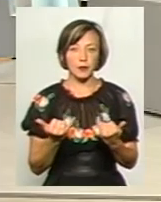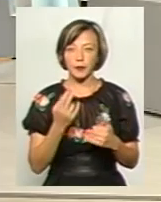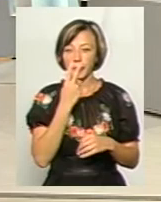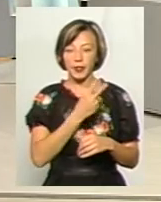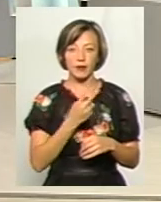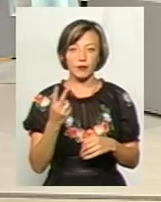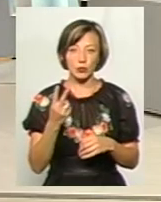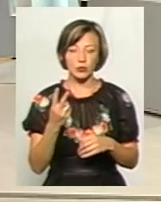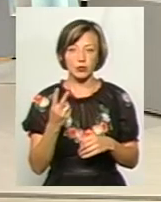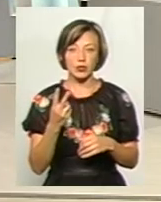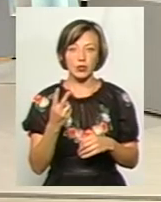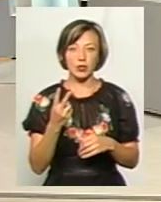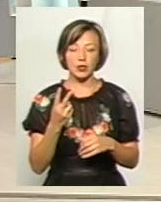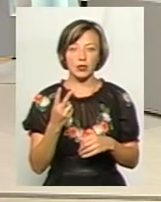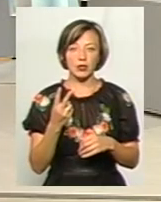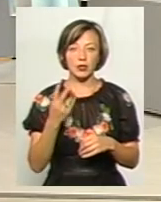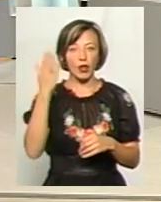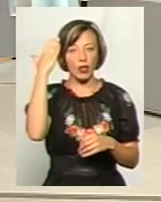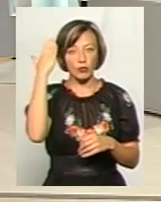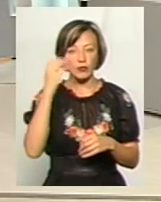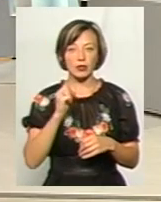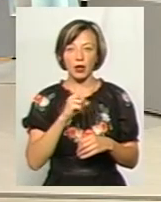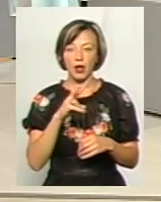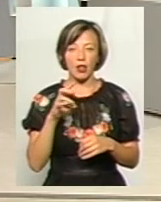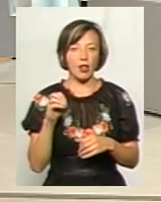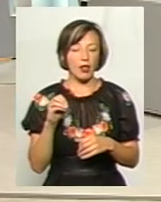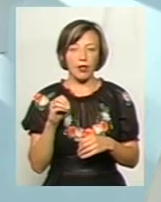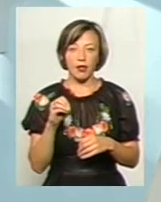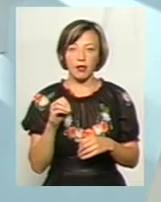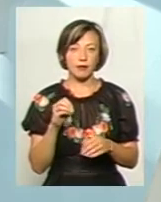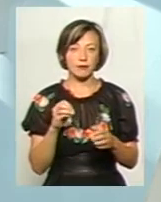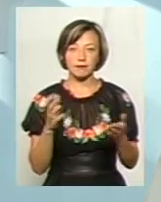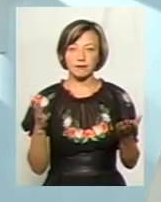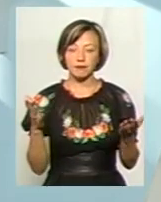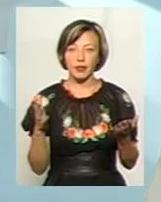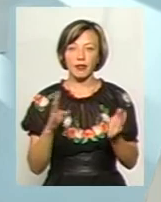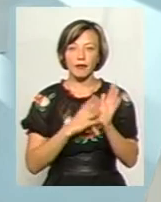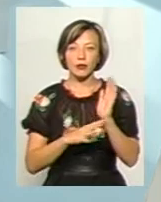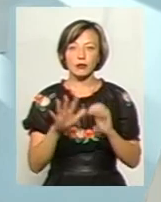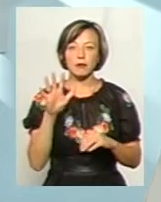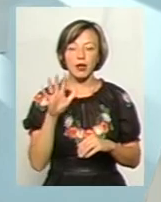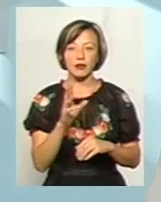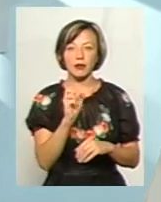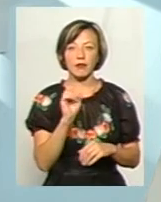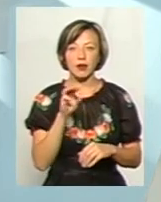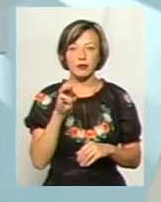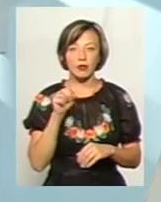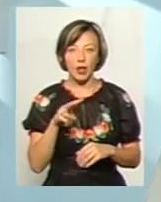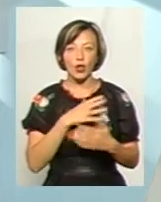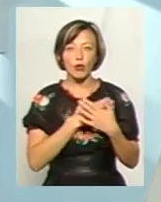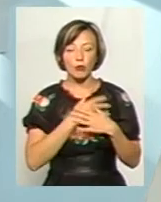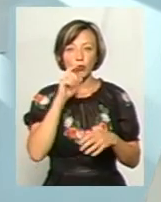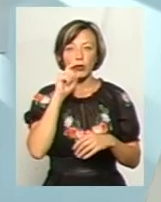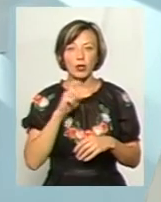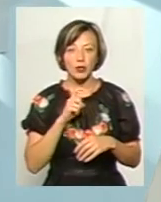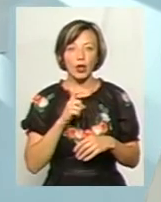дивлюсь, скажімо, той же, дуже талановитий, але зубоскальний 95-й квартал, русско-язичний, який, безперечно, любить Україну, але він